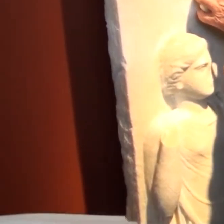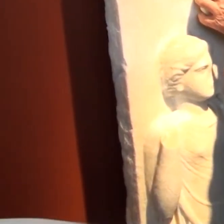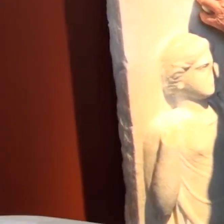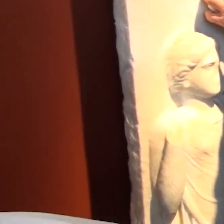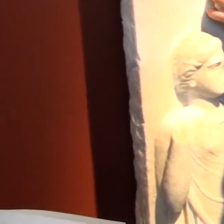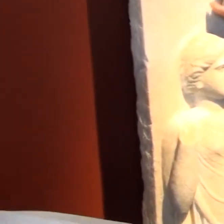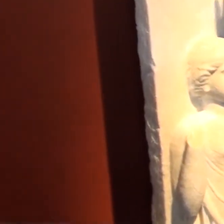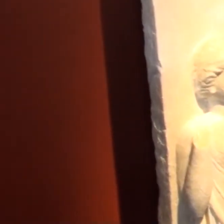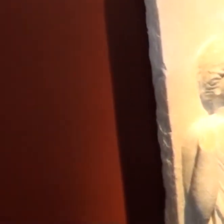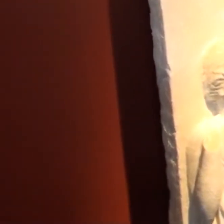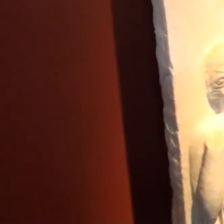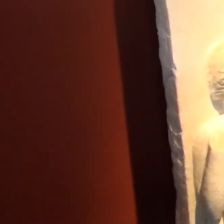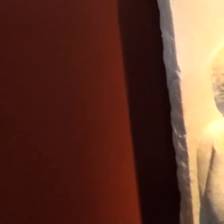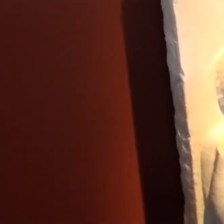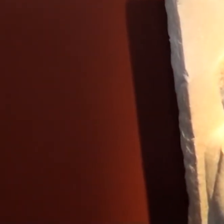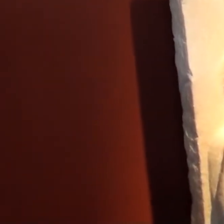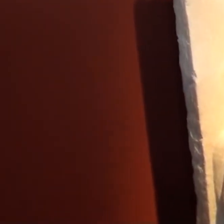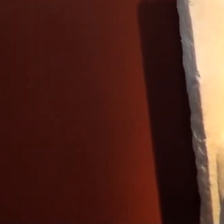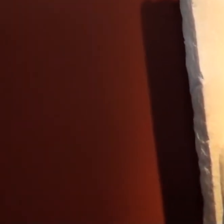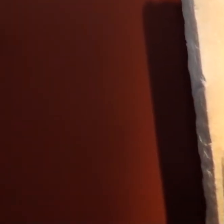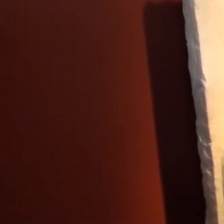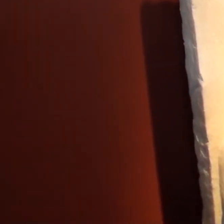στέκει ένας άντρας